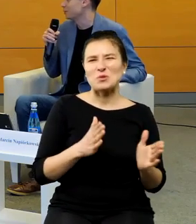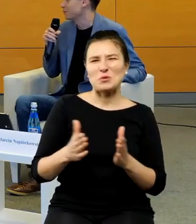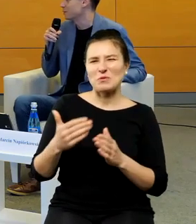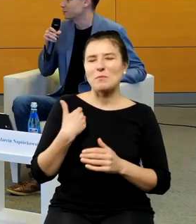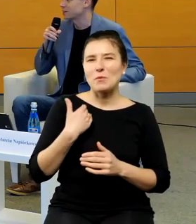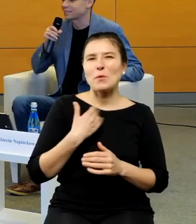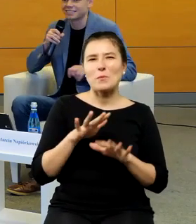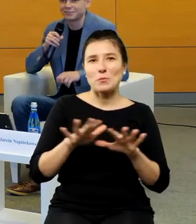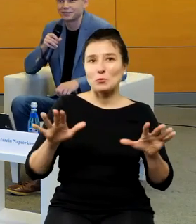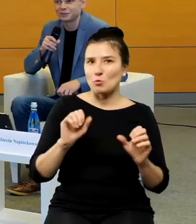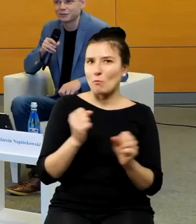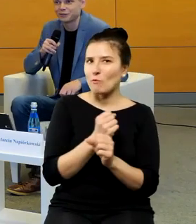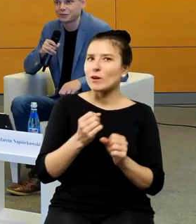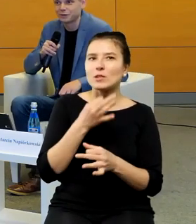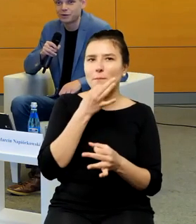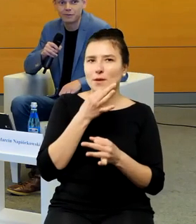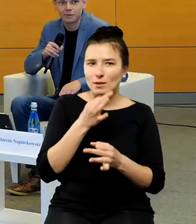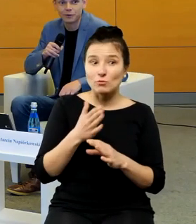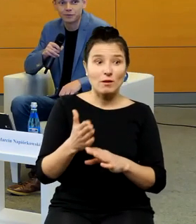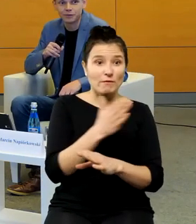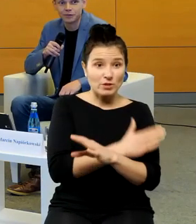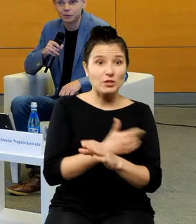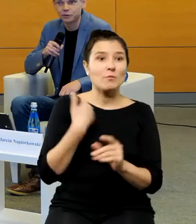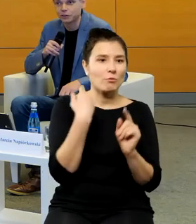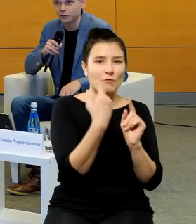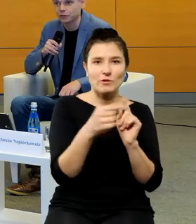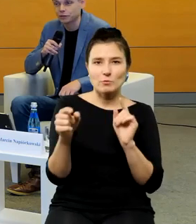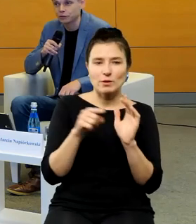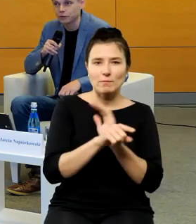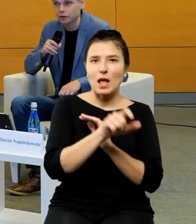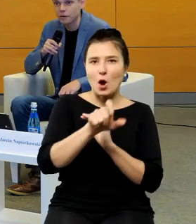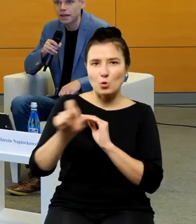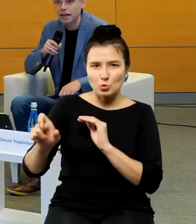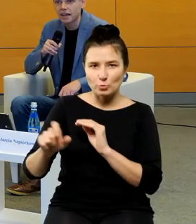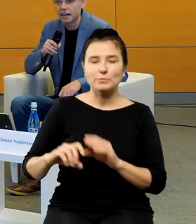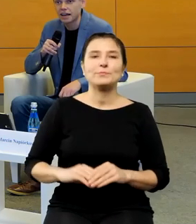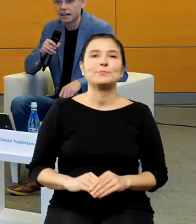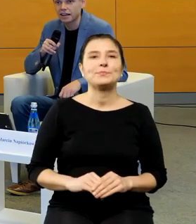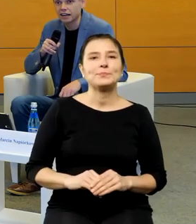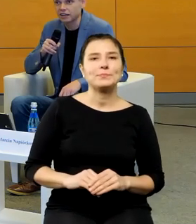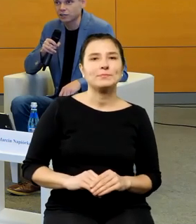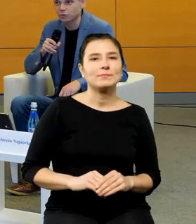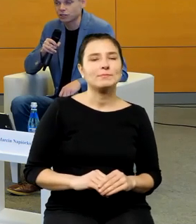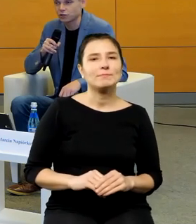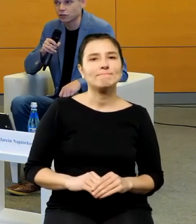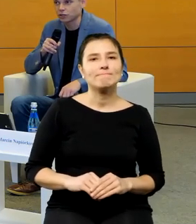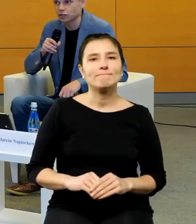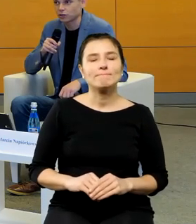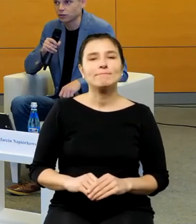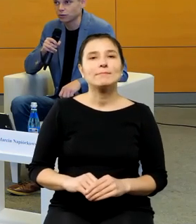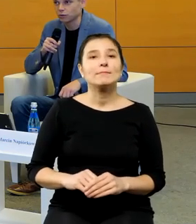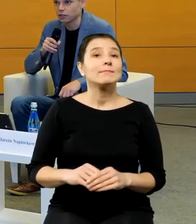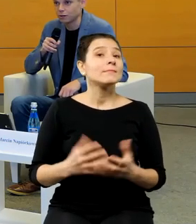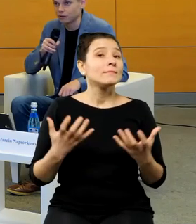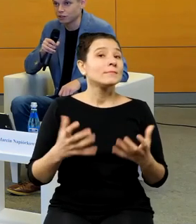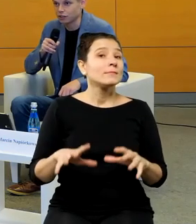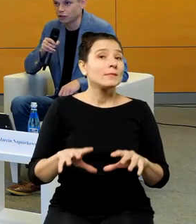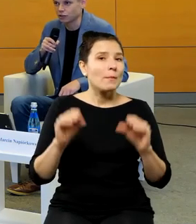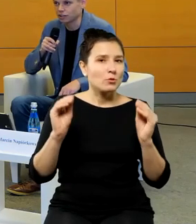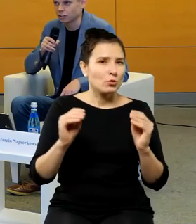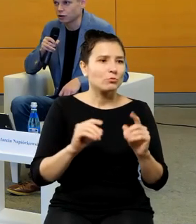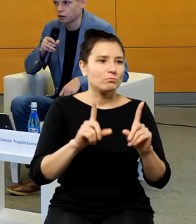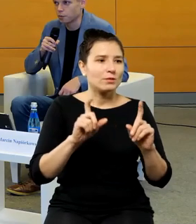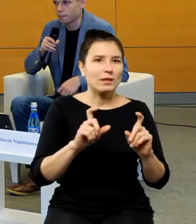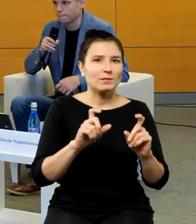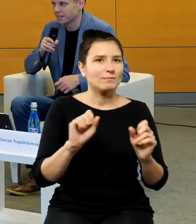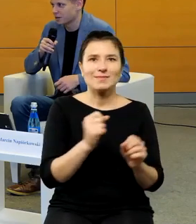już też zawczasu wysłałem moim rozmówczyniom i rozmówcom, ale chciałbym zacząć od tego niepoważnego, od